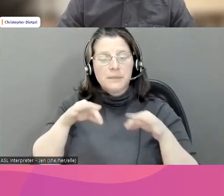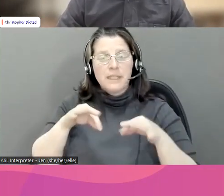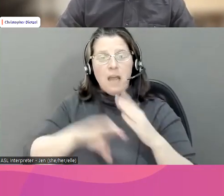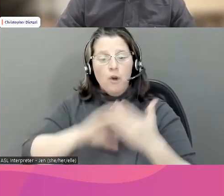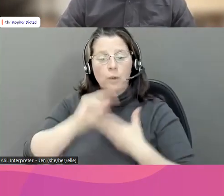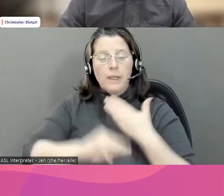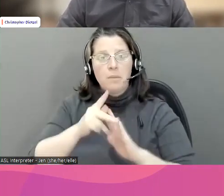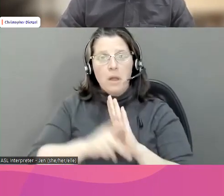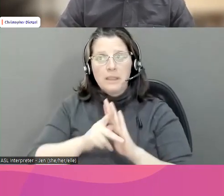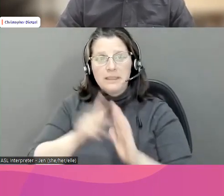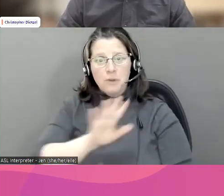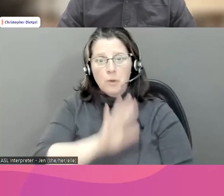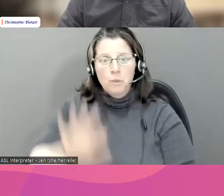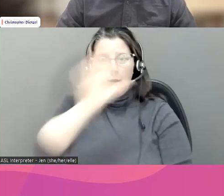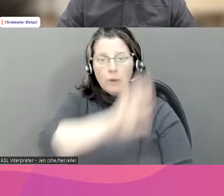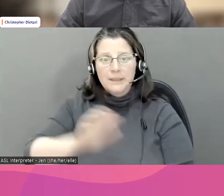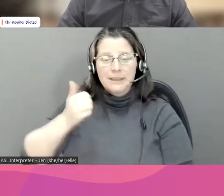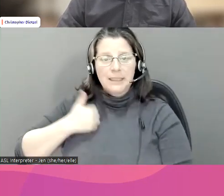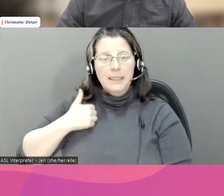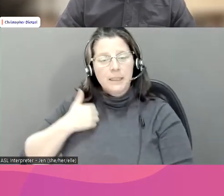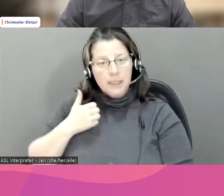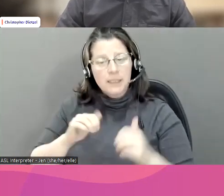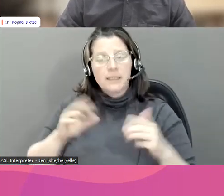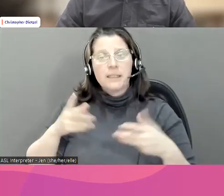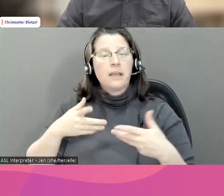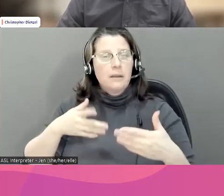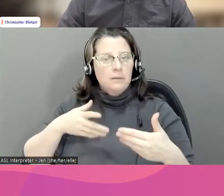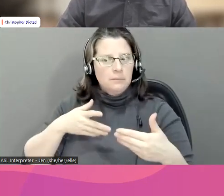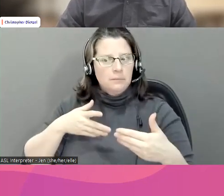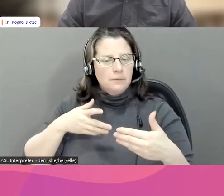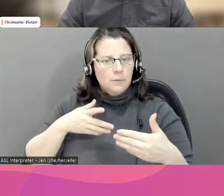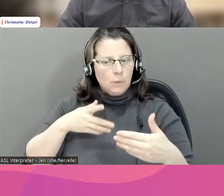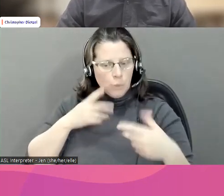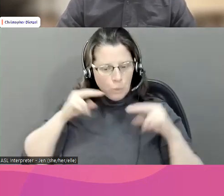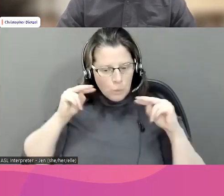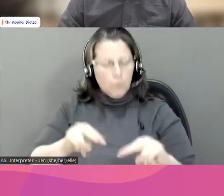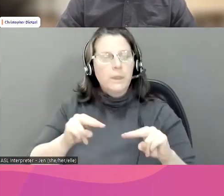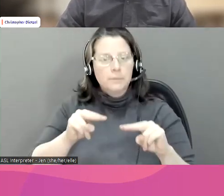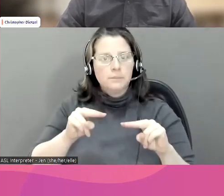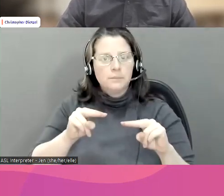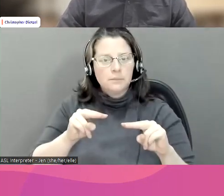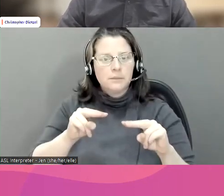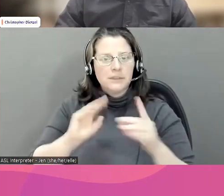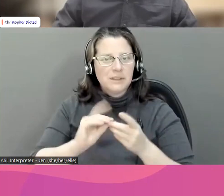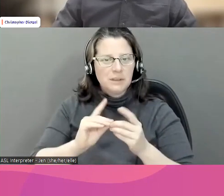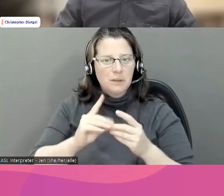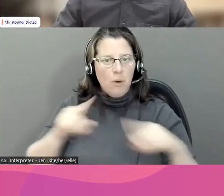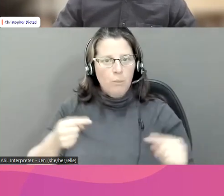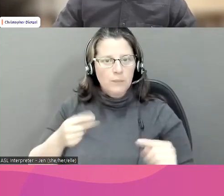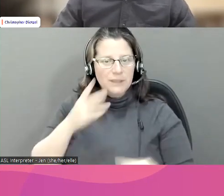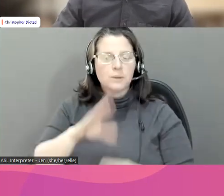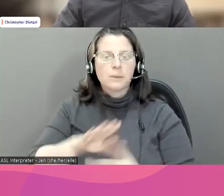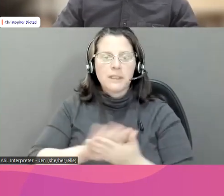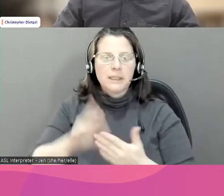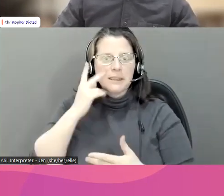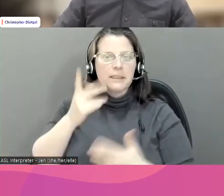les programmes scolaires ou plutôt les cursus scolaires. Et donc, nous allons pouvoir